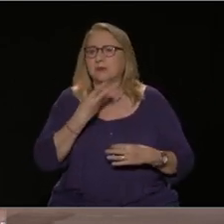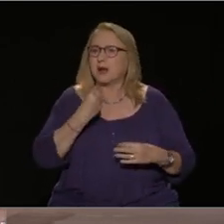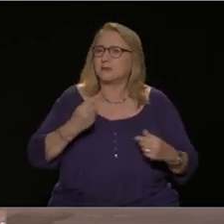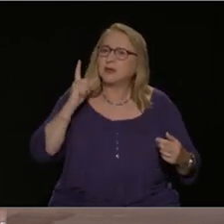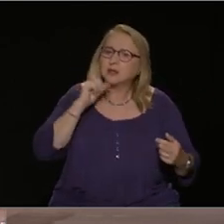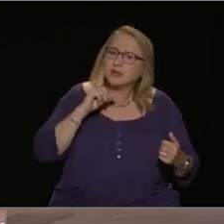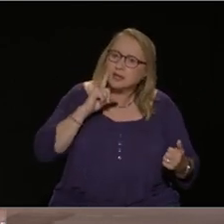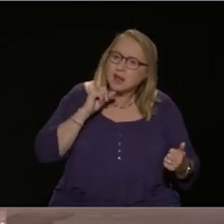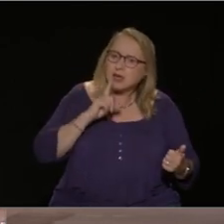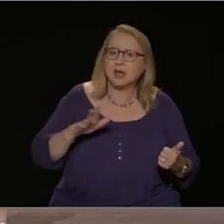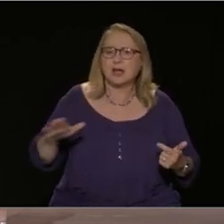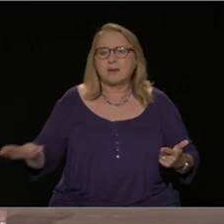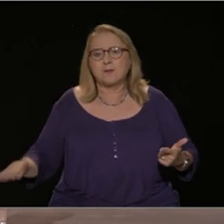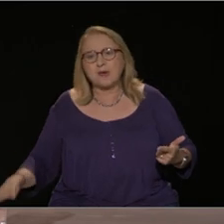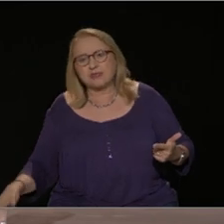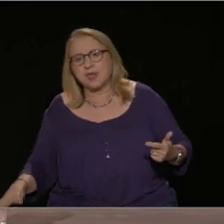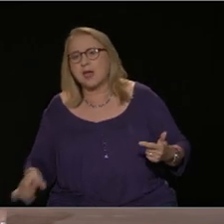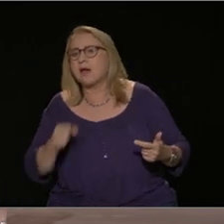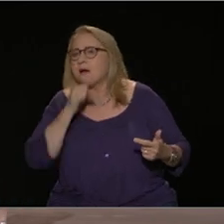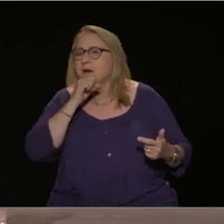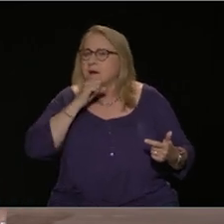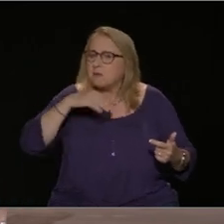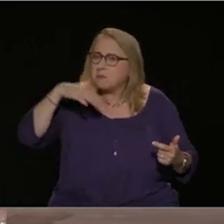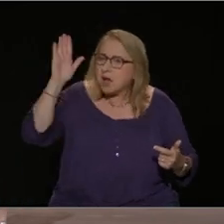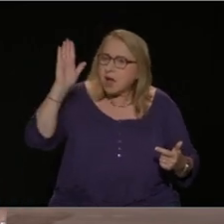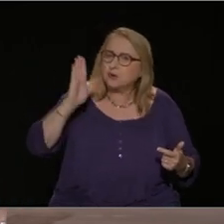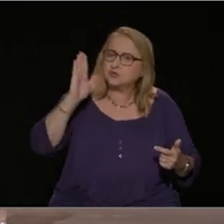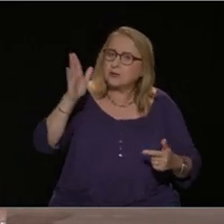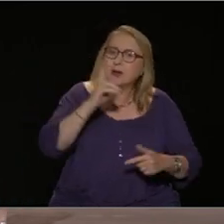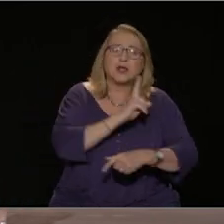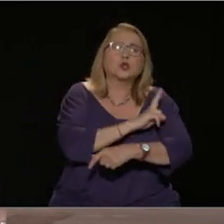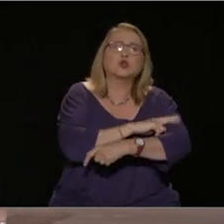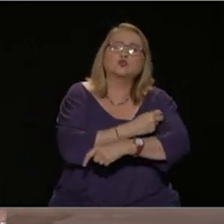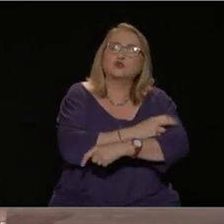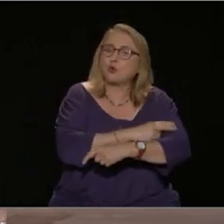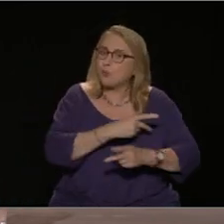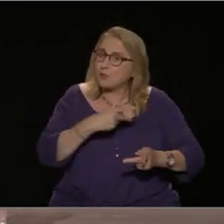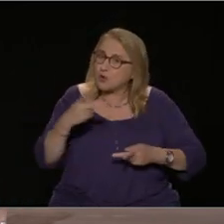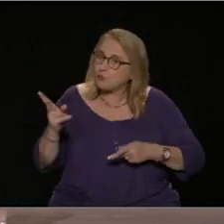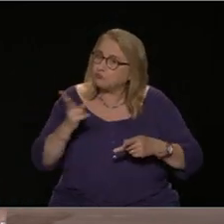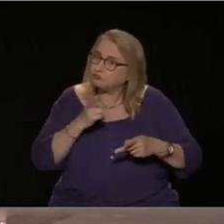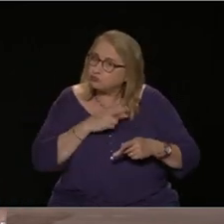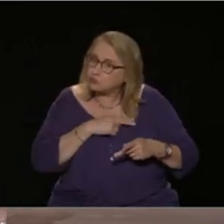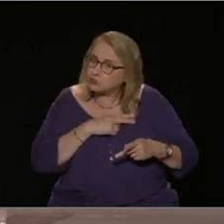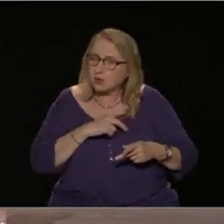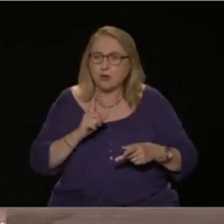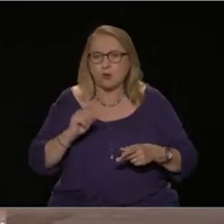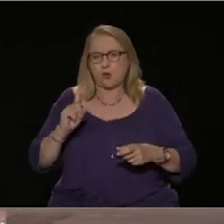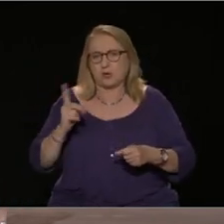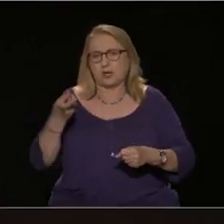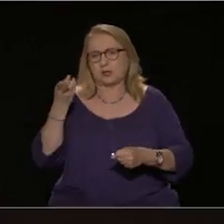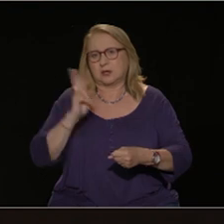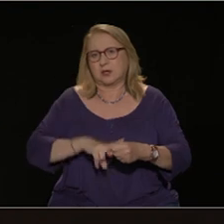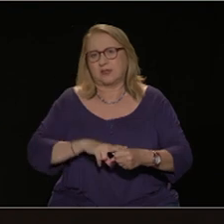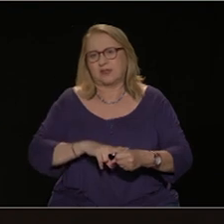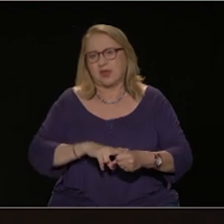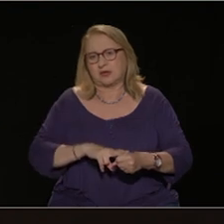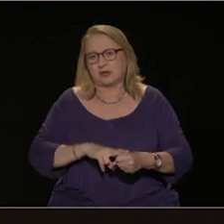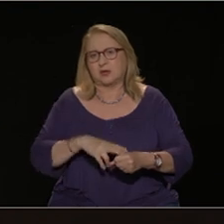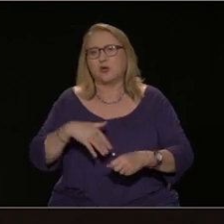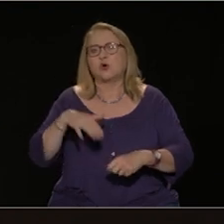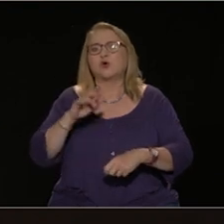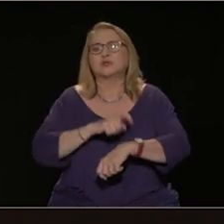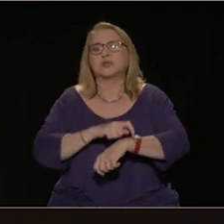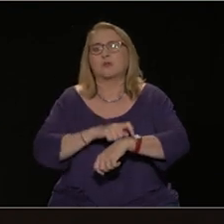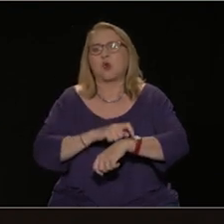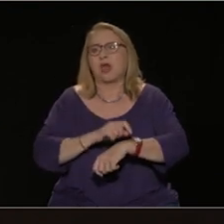να νοσηλευτεί όταν έχει ανάγκη και όχι να πεθαίνει χωρίς να φτάνει ποτέ σε κρεβάτι νοσοκομείο, όπως είχαμε